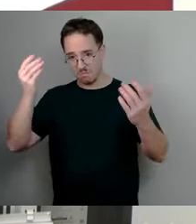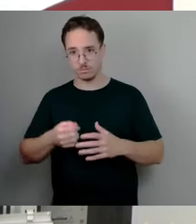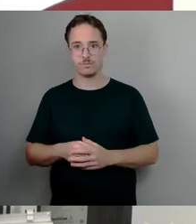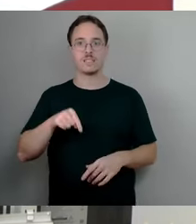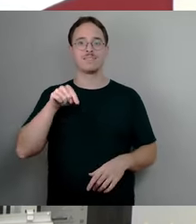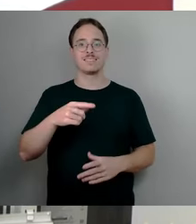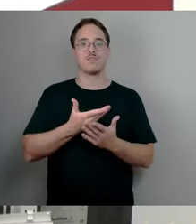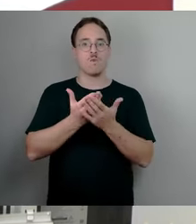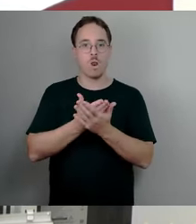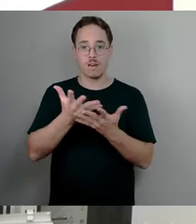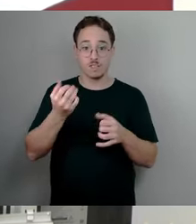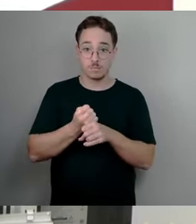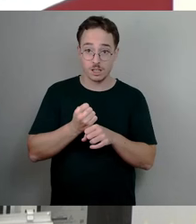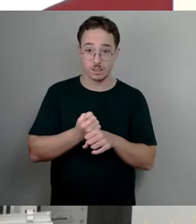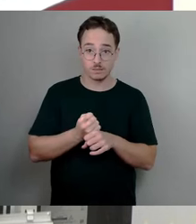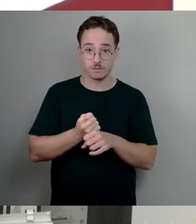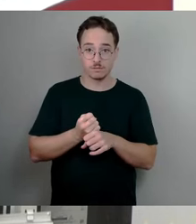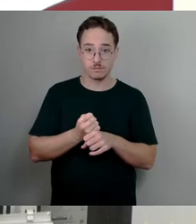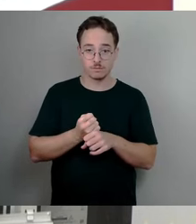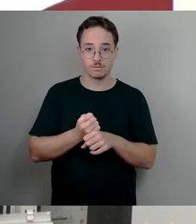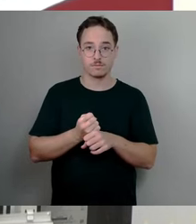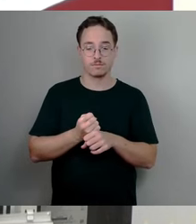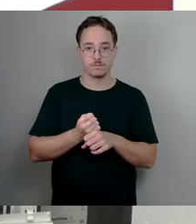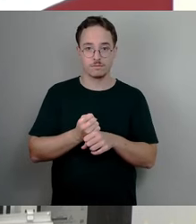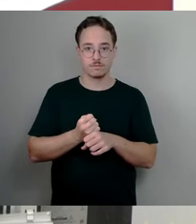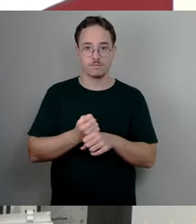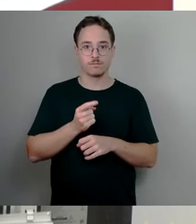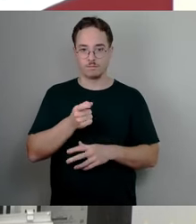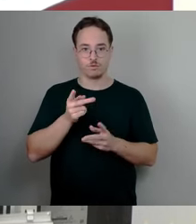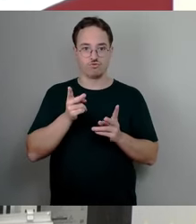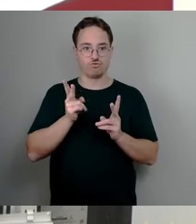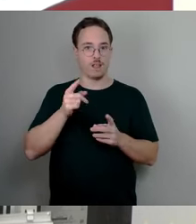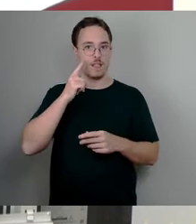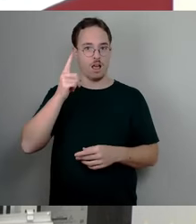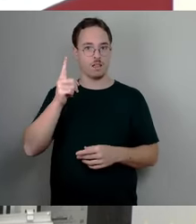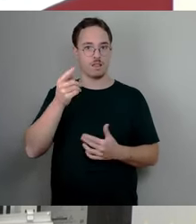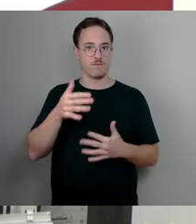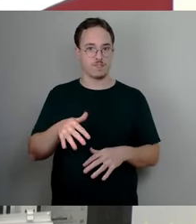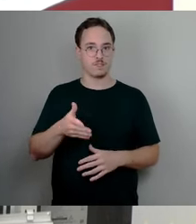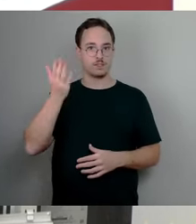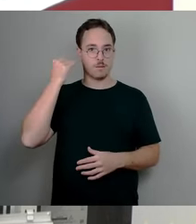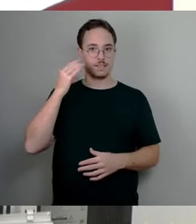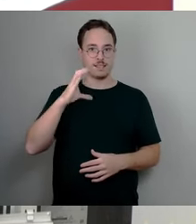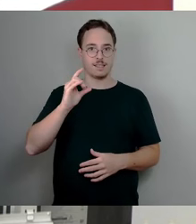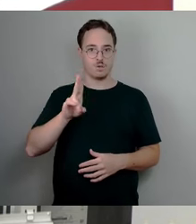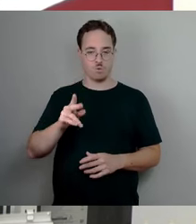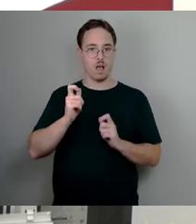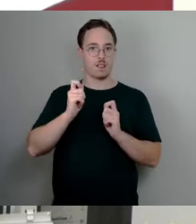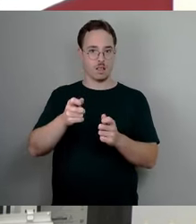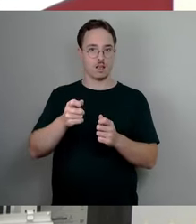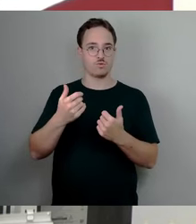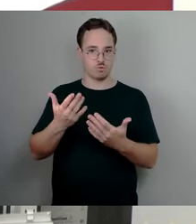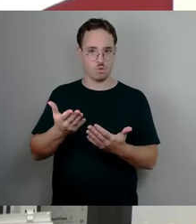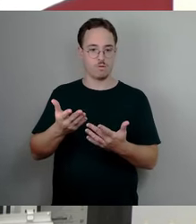sich gar nicht aufregen. Wir machen jetzt genau das, was der Stadtrat auf CDU-Antrag vor einem halben Jahr hier beschlossen hat. Wir